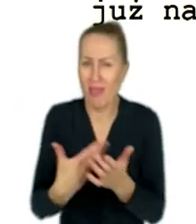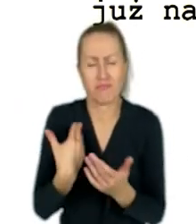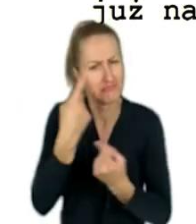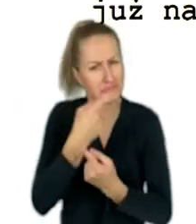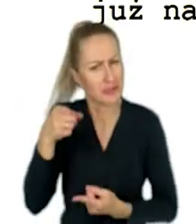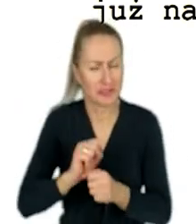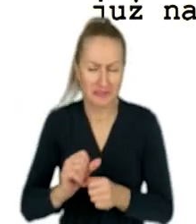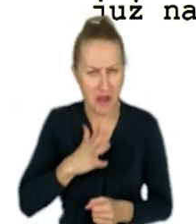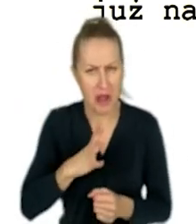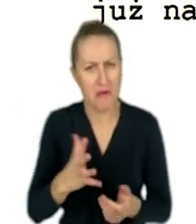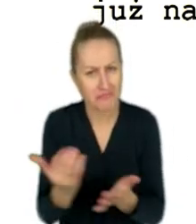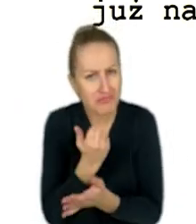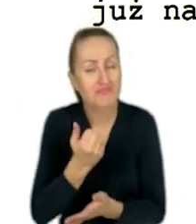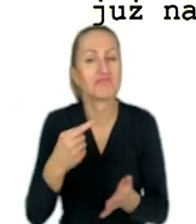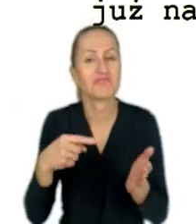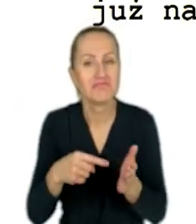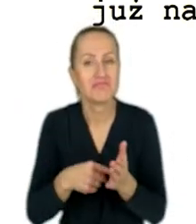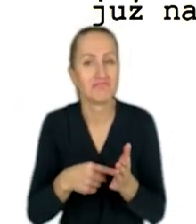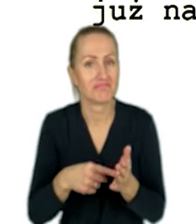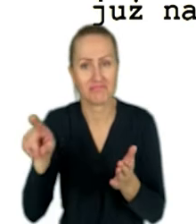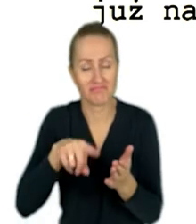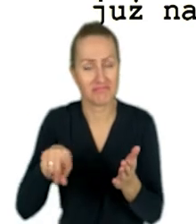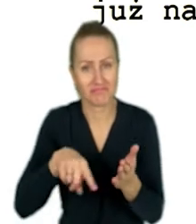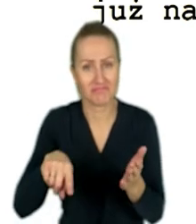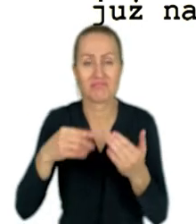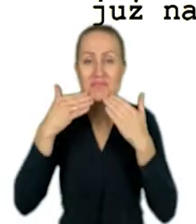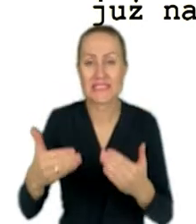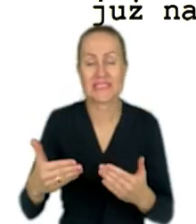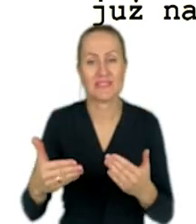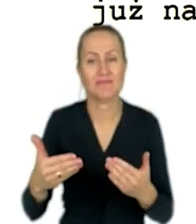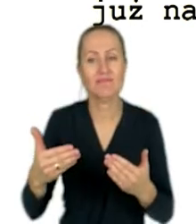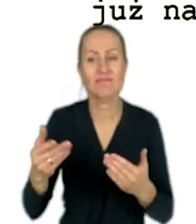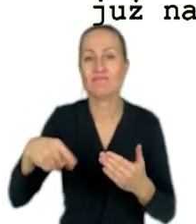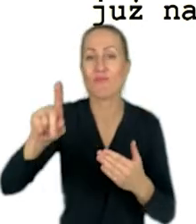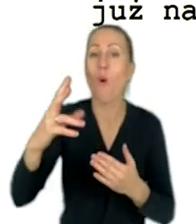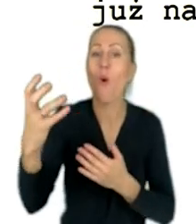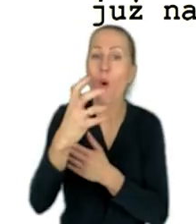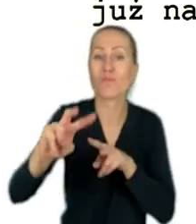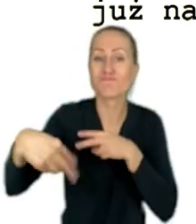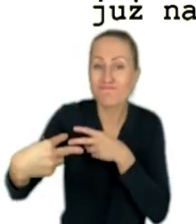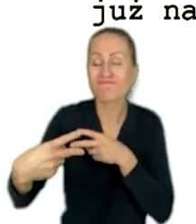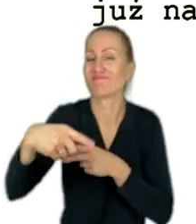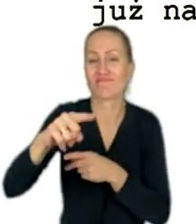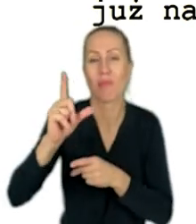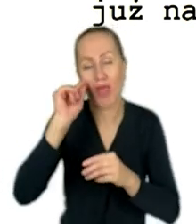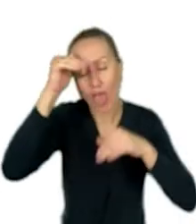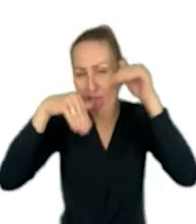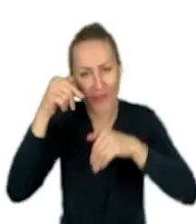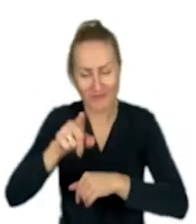bardzo przydatne i nie pozwalają publiczności zasypiać podczas spotkań online.